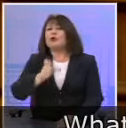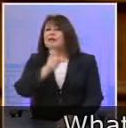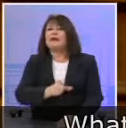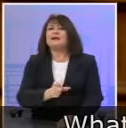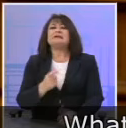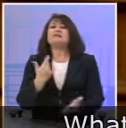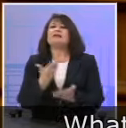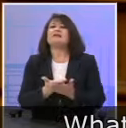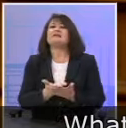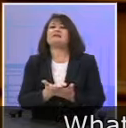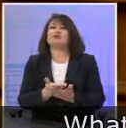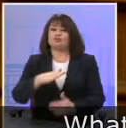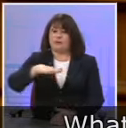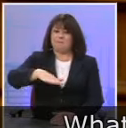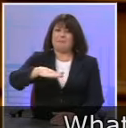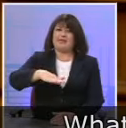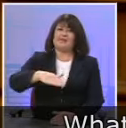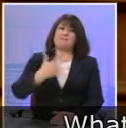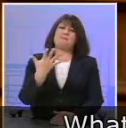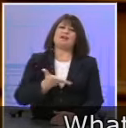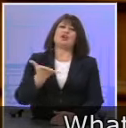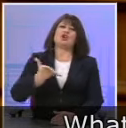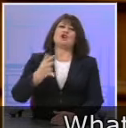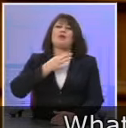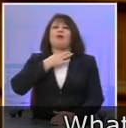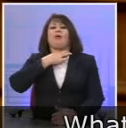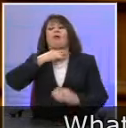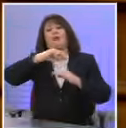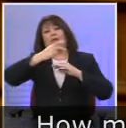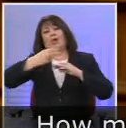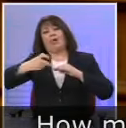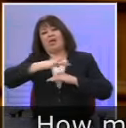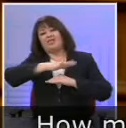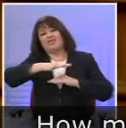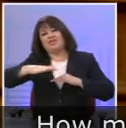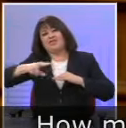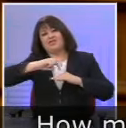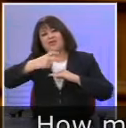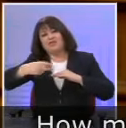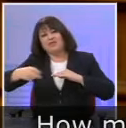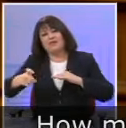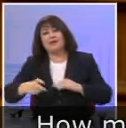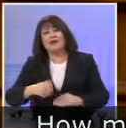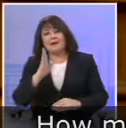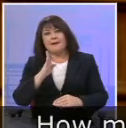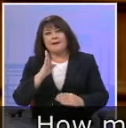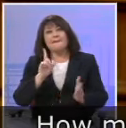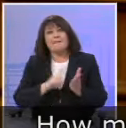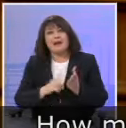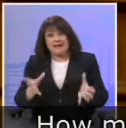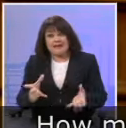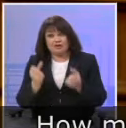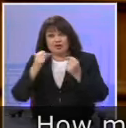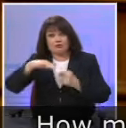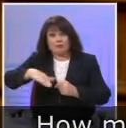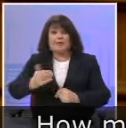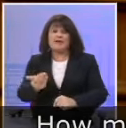ένα παιδί, ένα παιδάκι πέντε χρονών που πνίγεται στις θάλασσες του Αιγαίου. Και εμείς πρέπει να πάρουμε για να το σώσουμε.